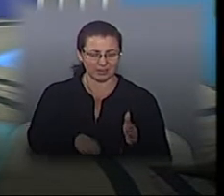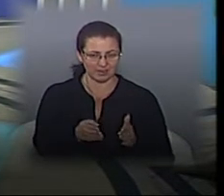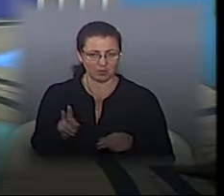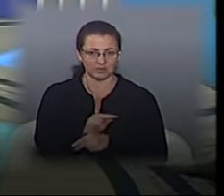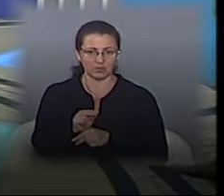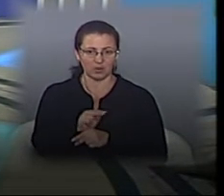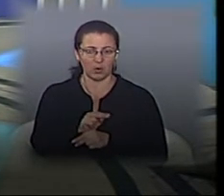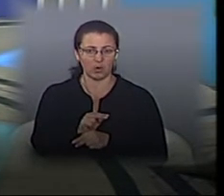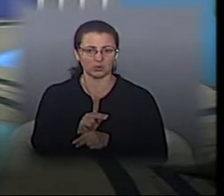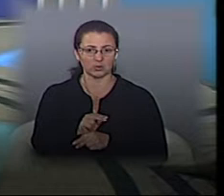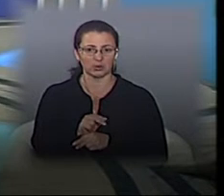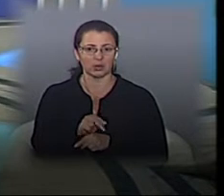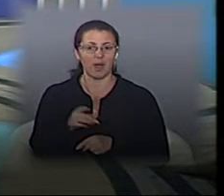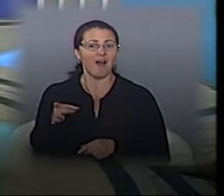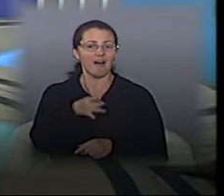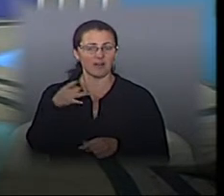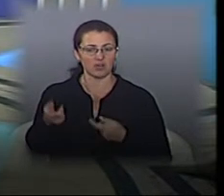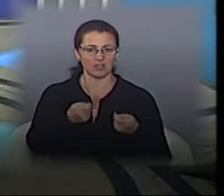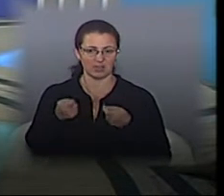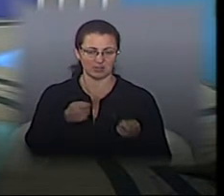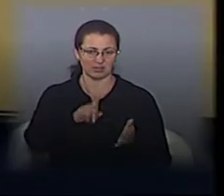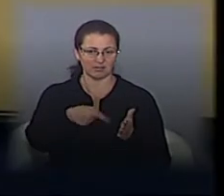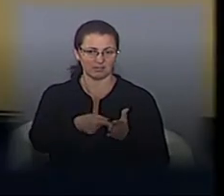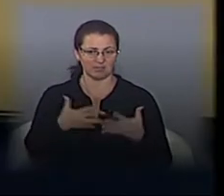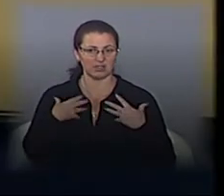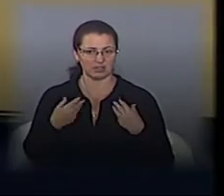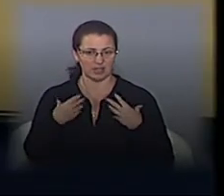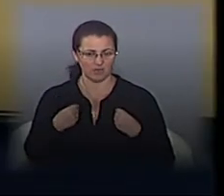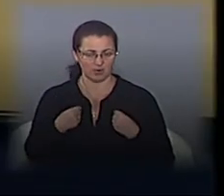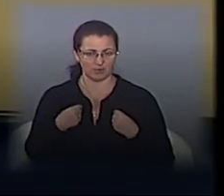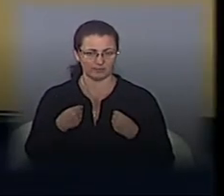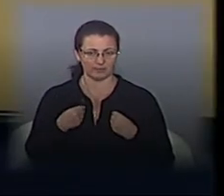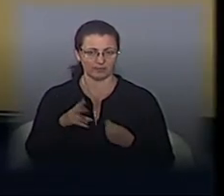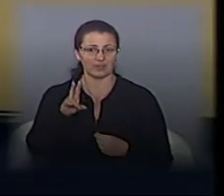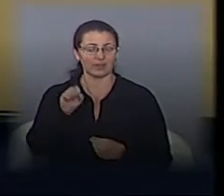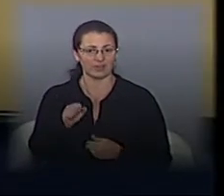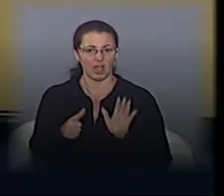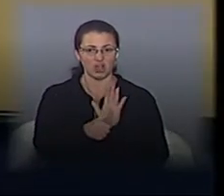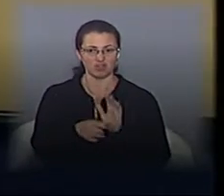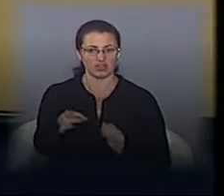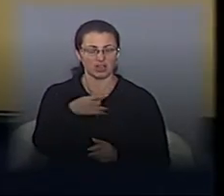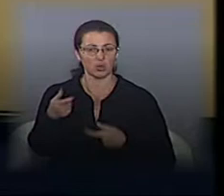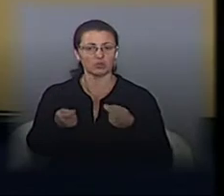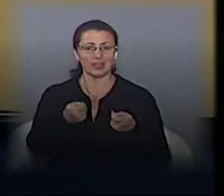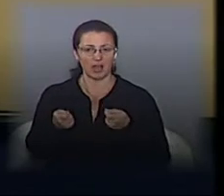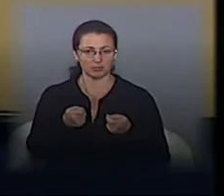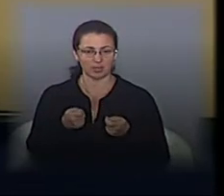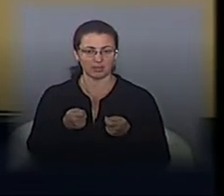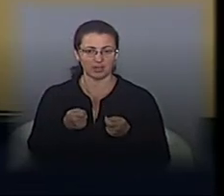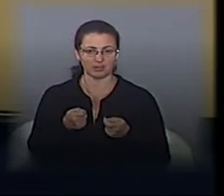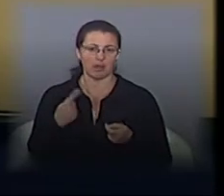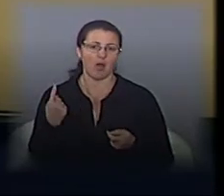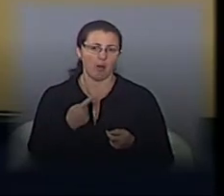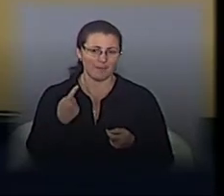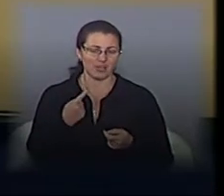у нас балансоутримувачі доріг, тобто районні адміністрації міста Львова. Так ось на шість районних адміністрацій, на поточний